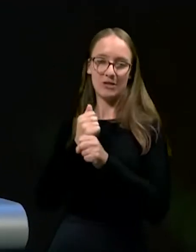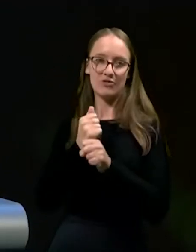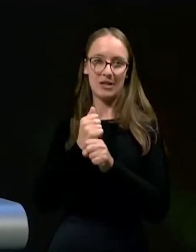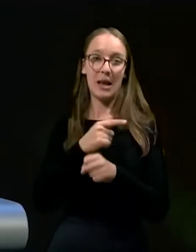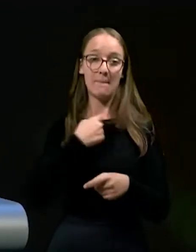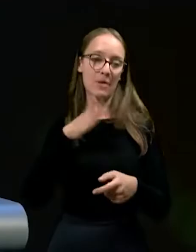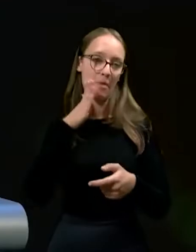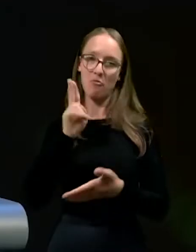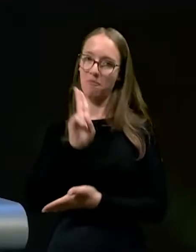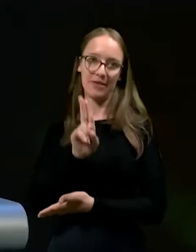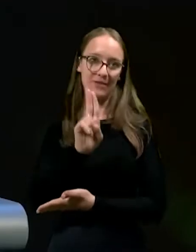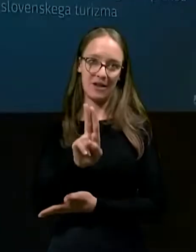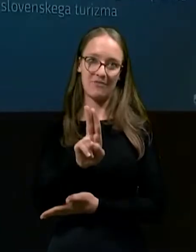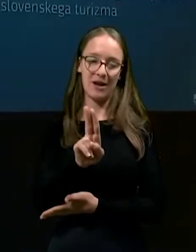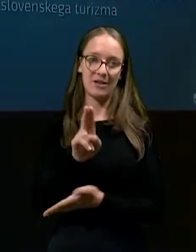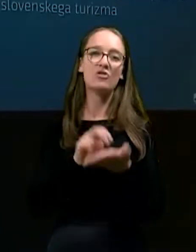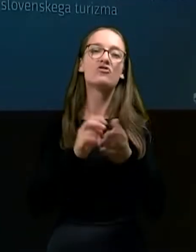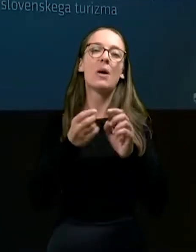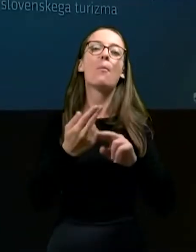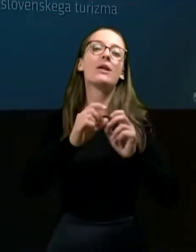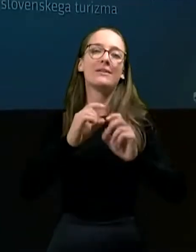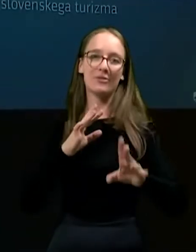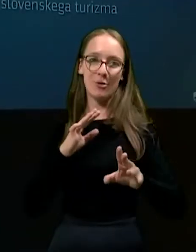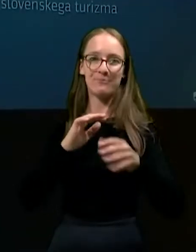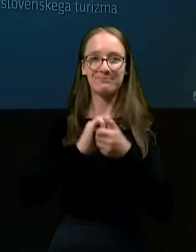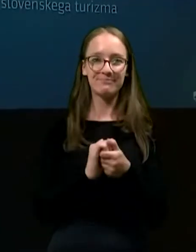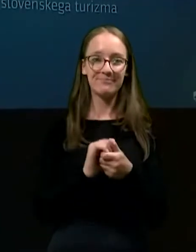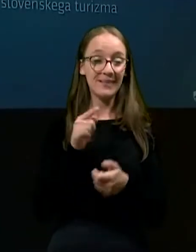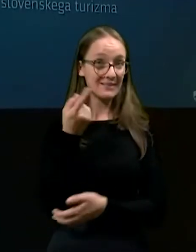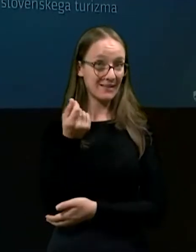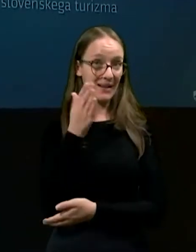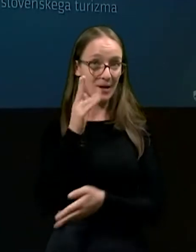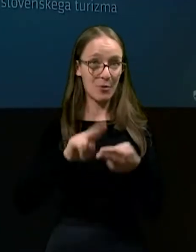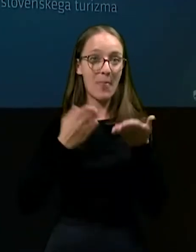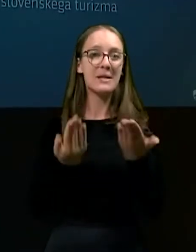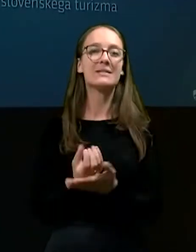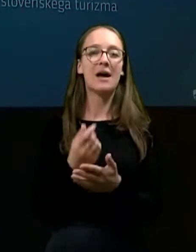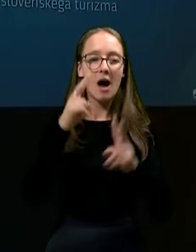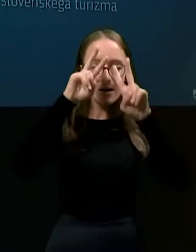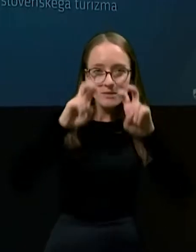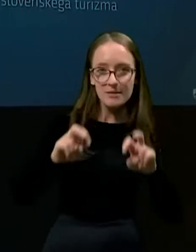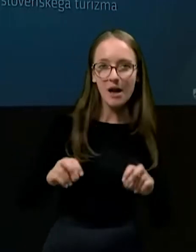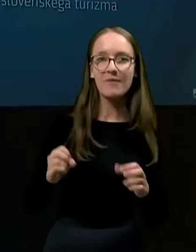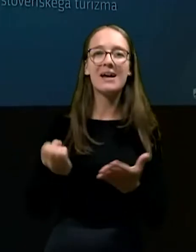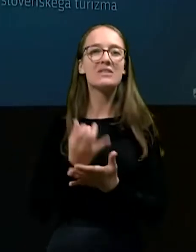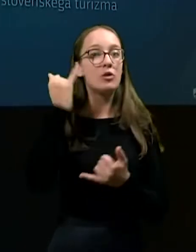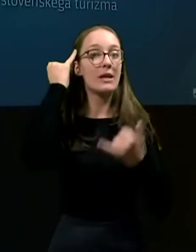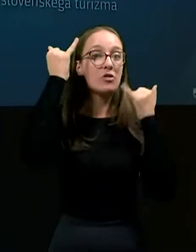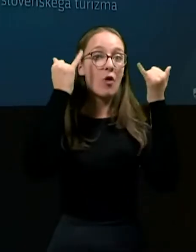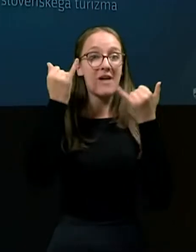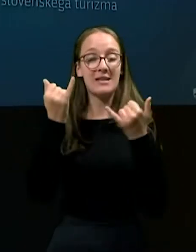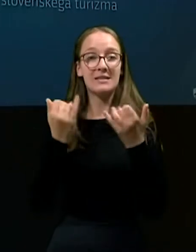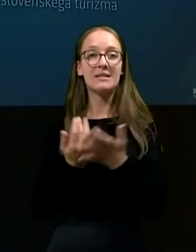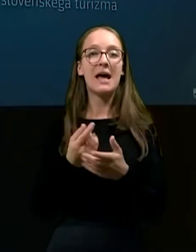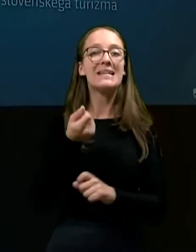mi bomo nadaljevali, bomo rekel, še s hitrejšim tempom. Ta denar bo namenjen za raziskave, razvoj in inovacije, za